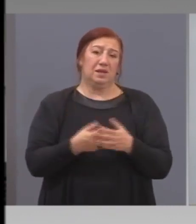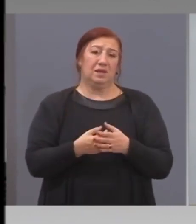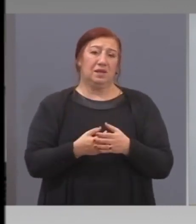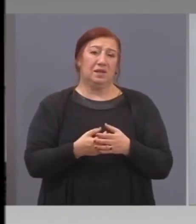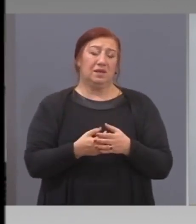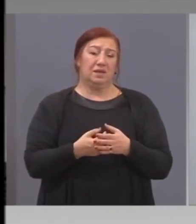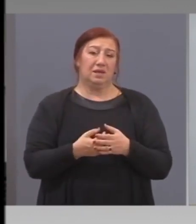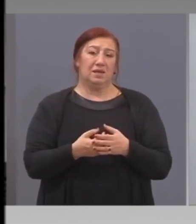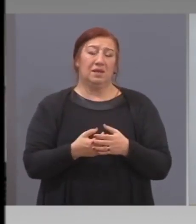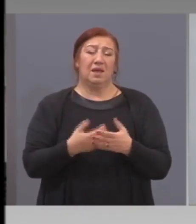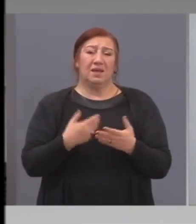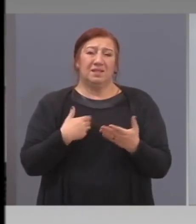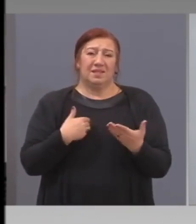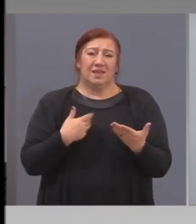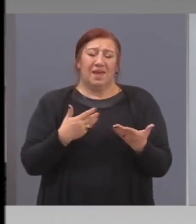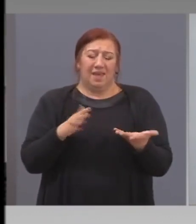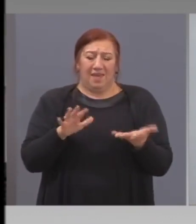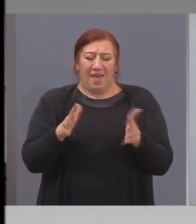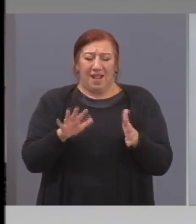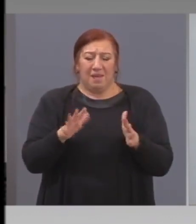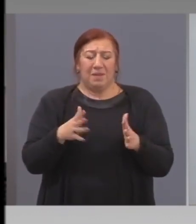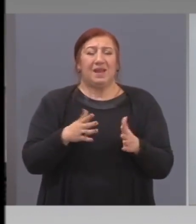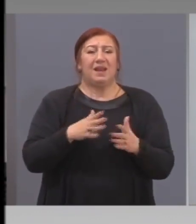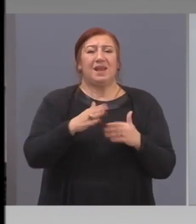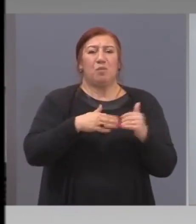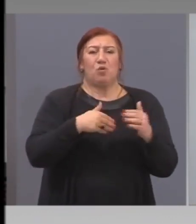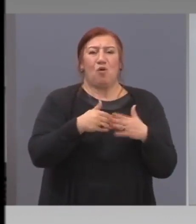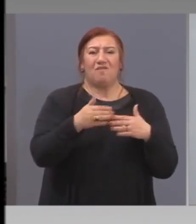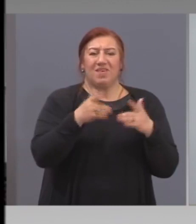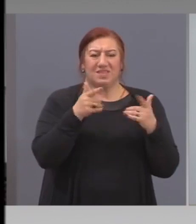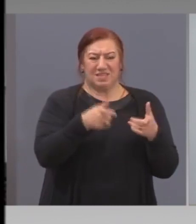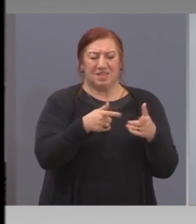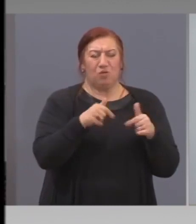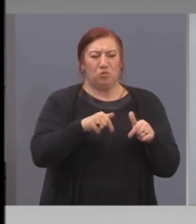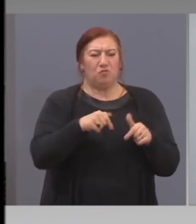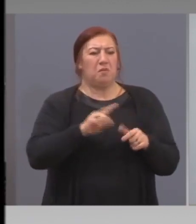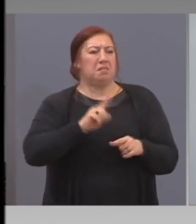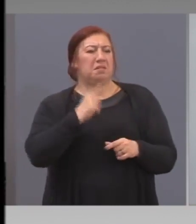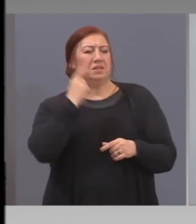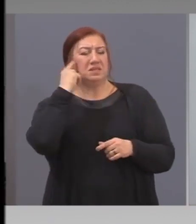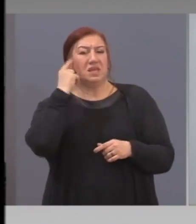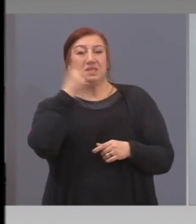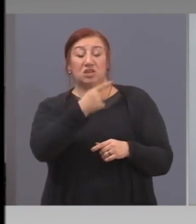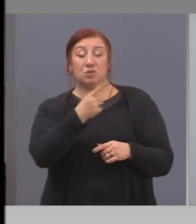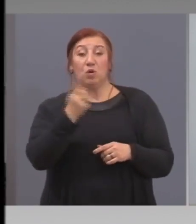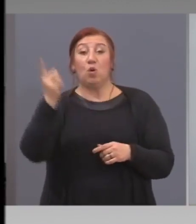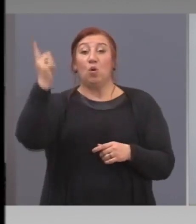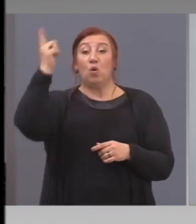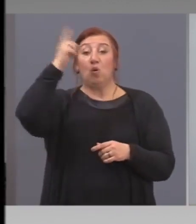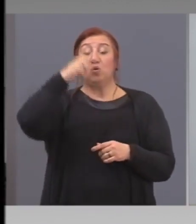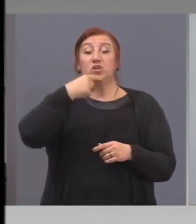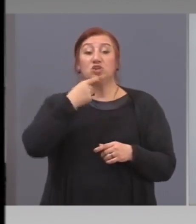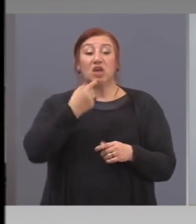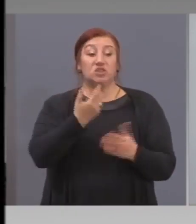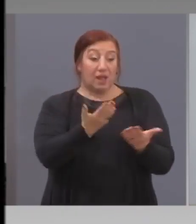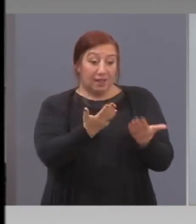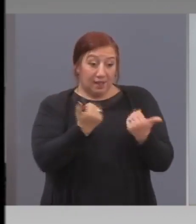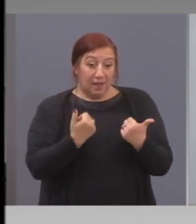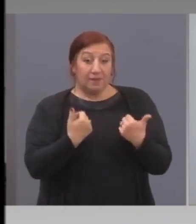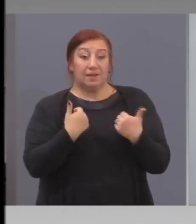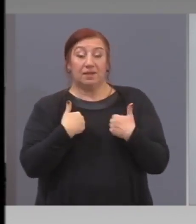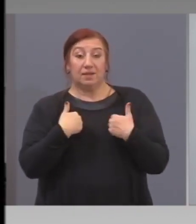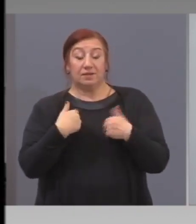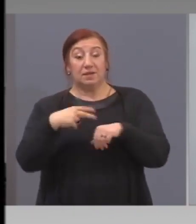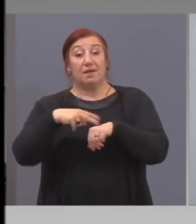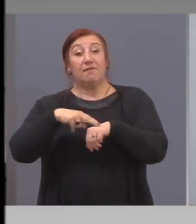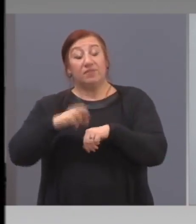Най-елементарни професии, които в момента дори не можем да се сетиме, утре ще кажат за нас. Да, към всеки един